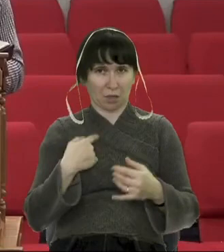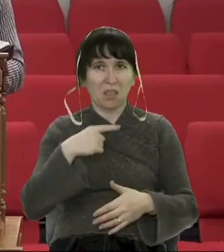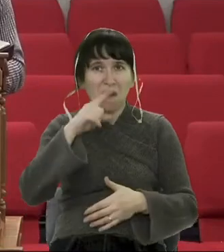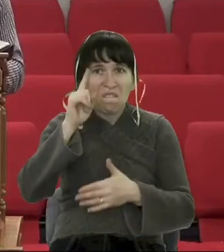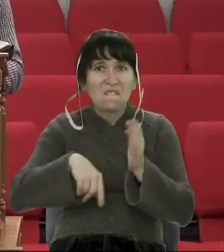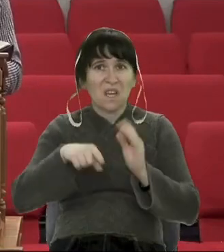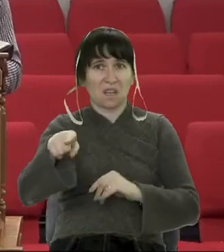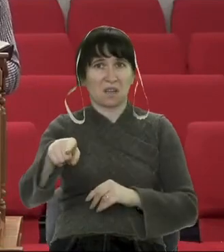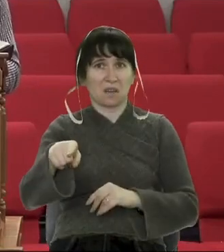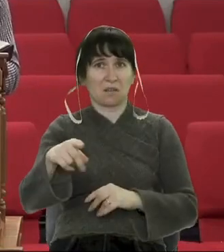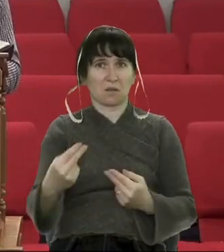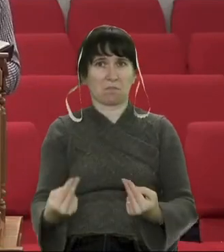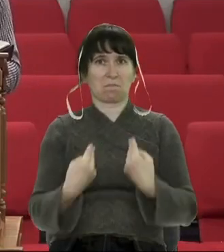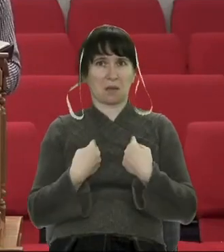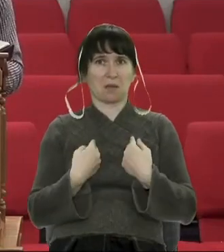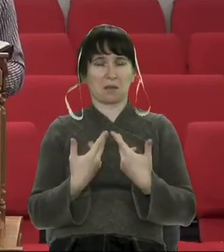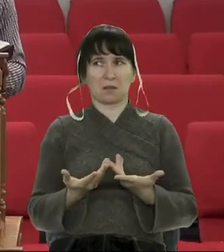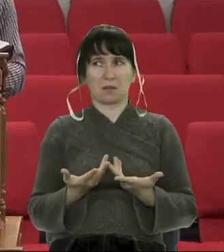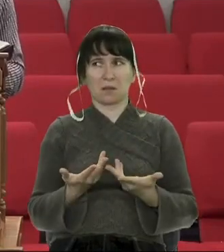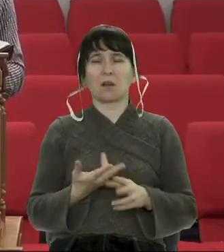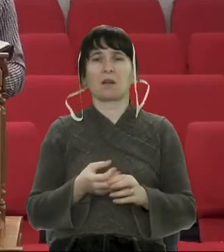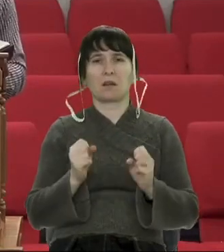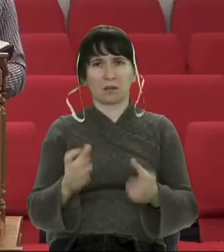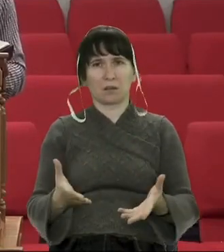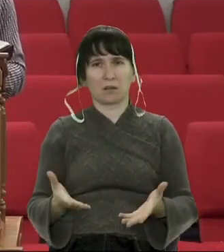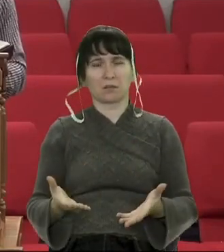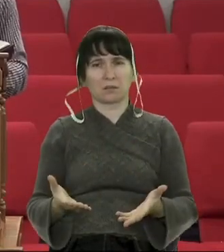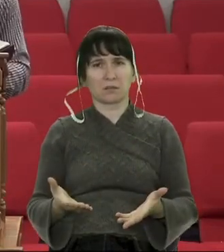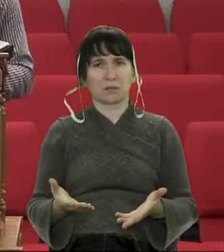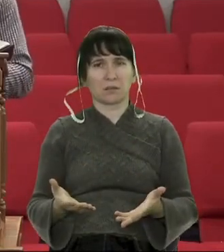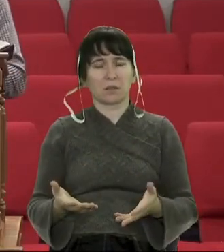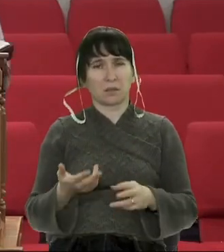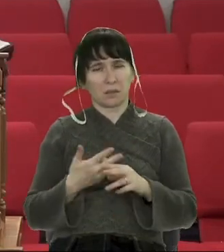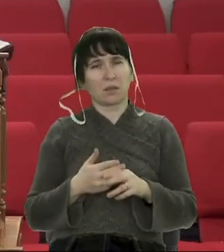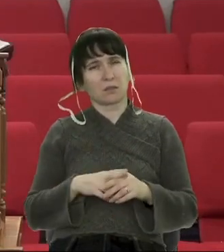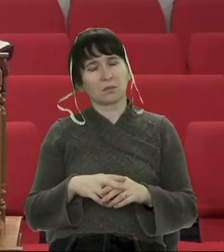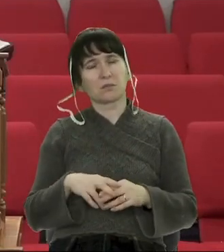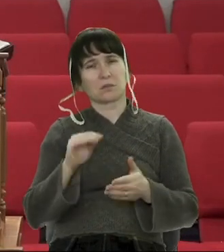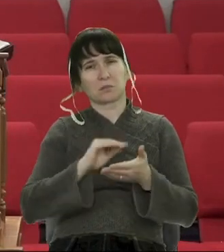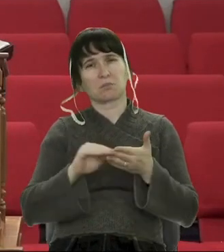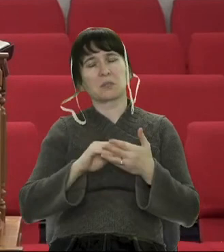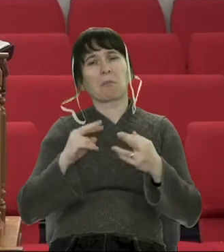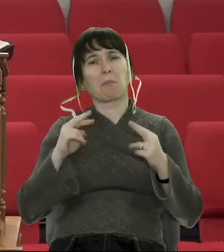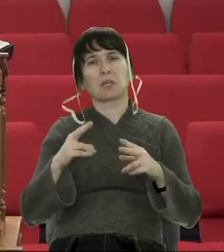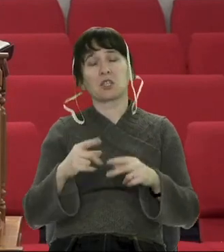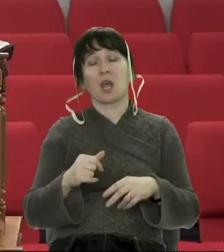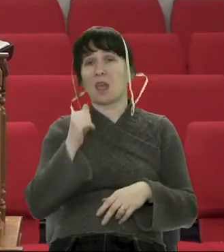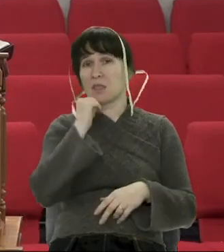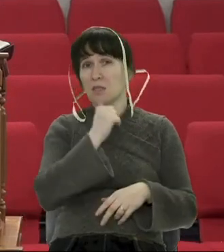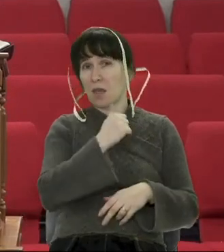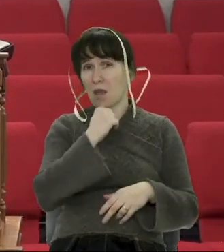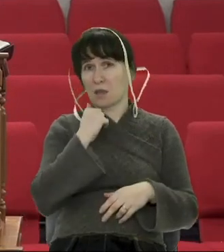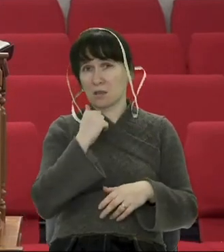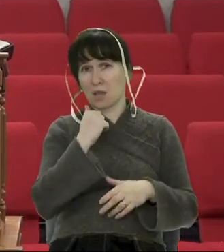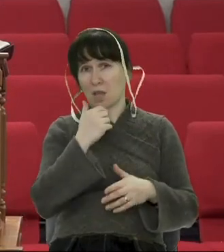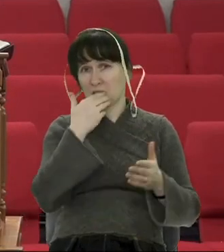Здається, в книгі Прич написано стосовно тайни щодо ближнього, що не видавай тайни ближнього свого.